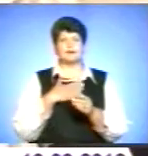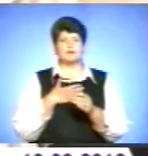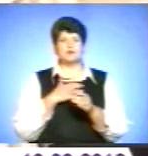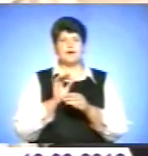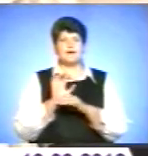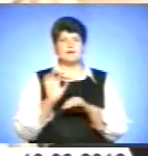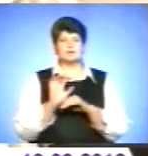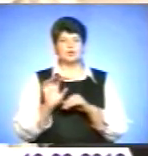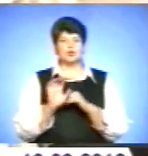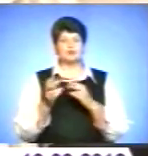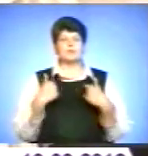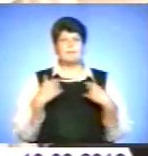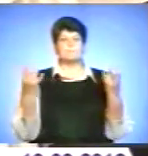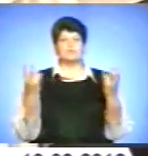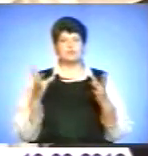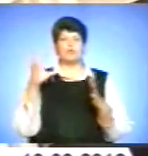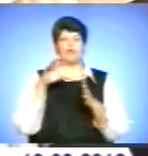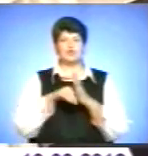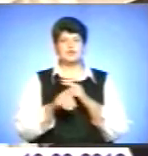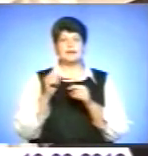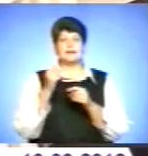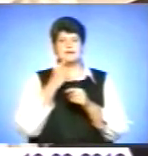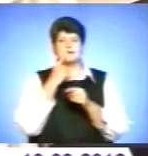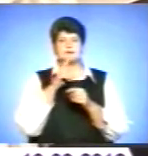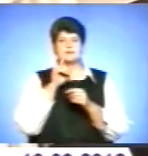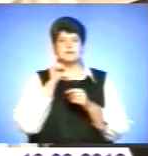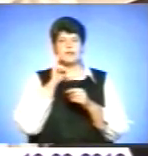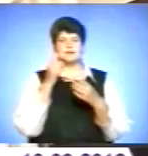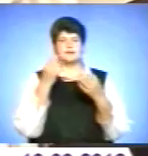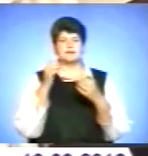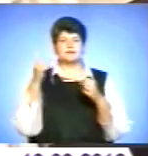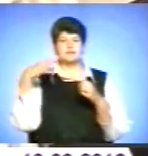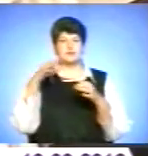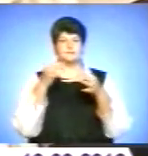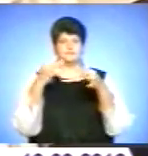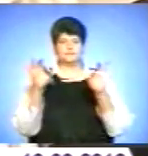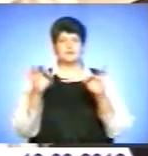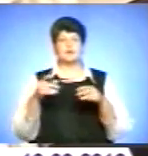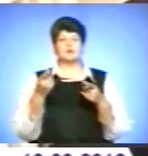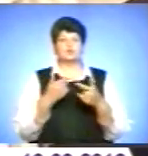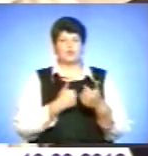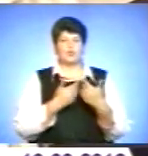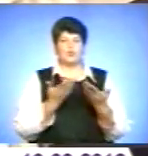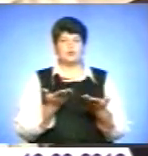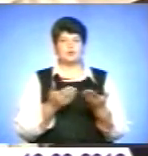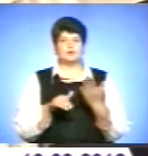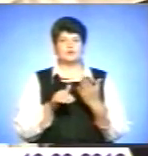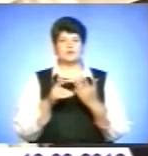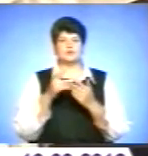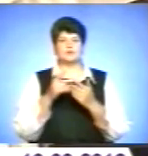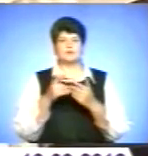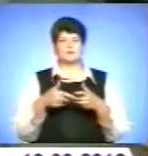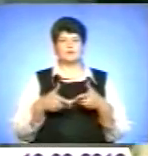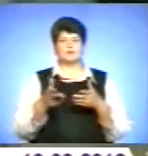нам потрібно включити зелене світло для нашого бізнесу і поставити, якщо хочете, йому червону